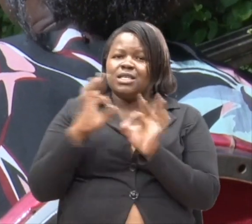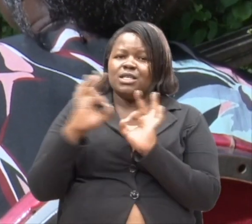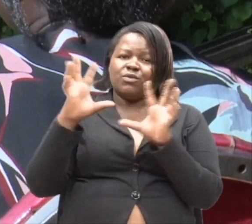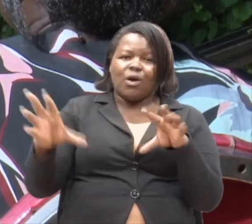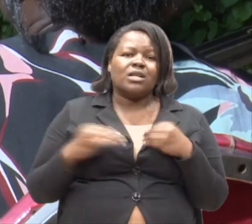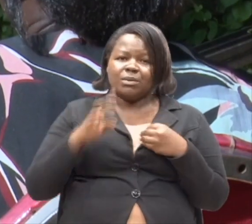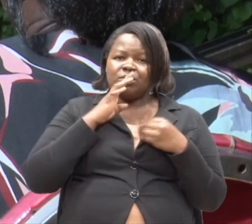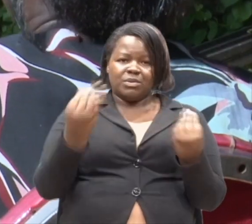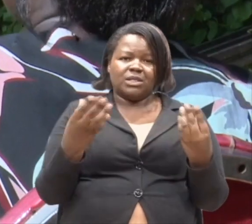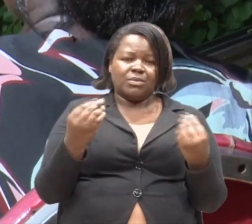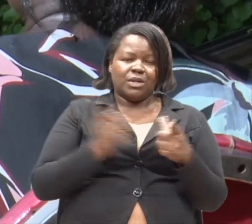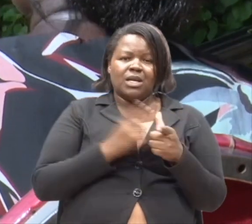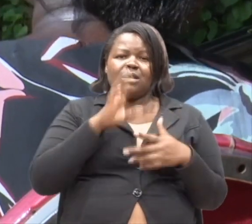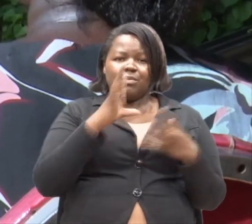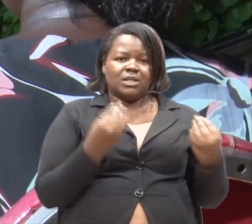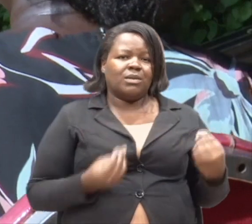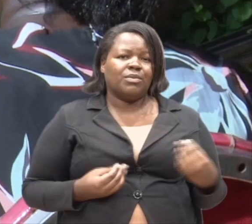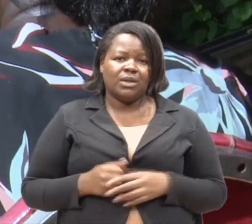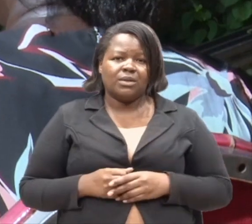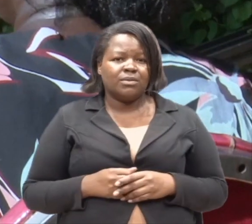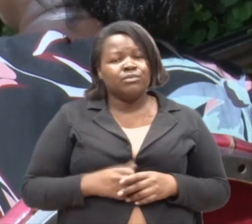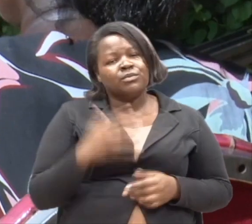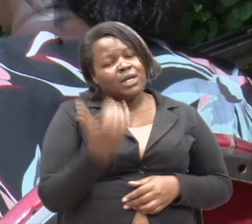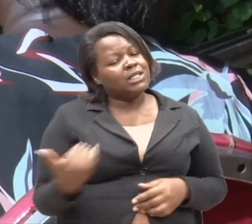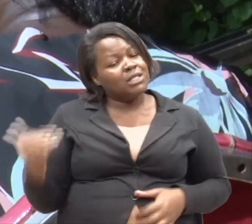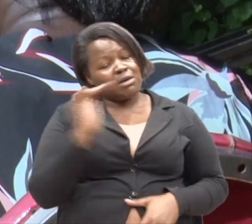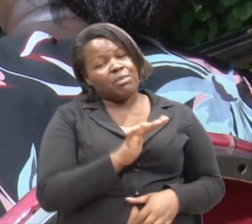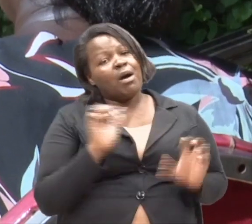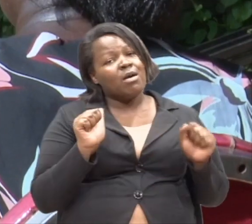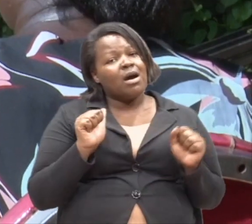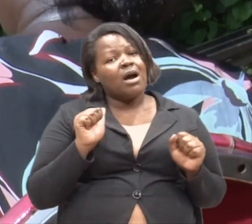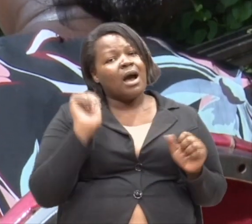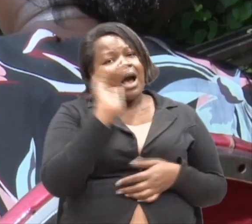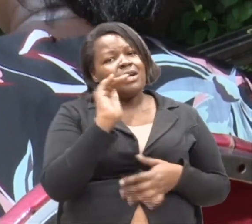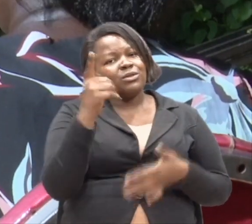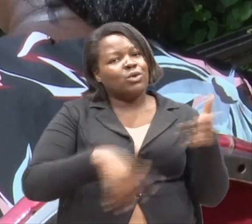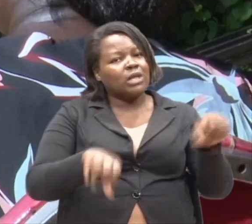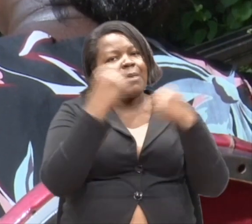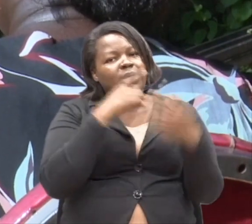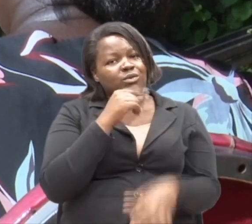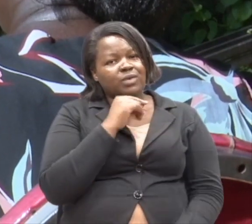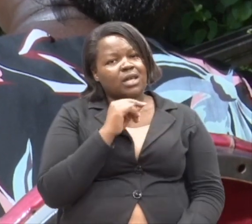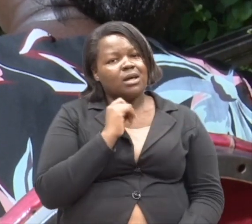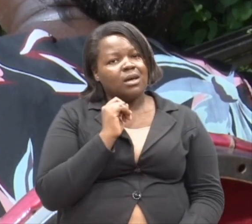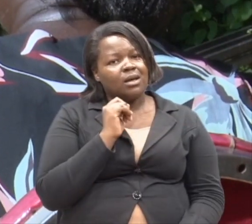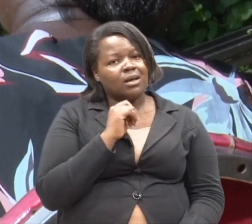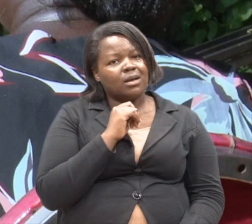itakua nyepesi kwaku. Na watoto wako washe uliza, nini ilimtendekea baba? Washe ikuuliza?